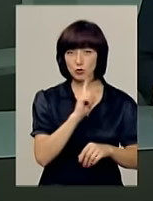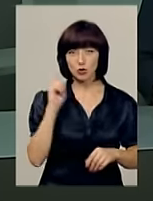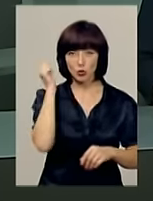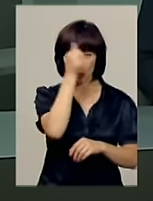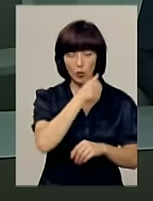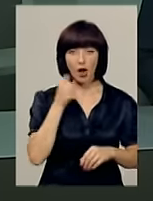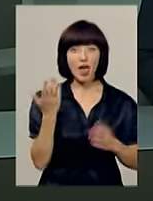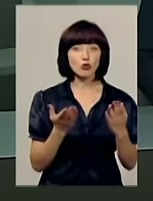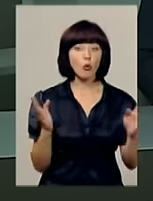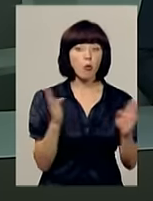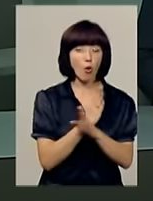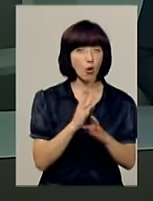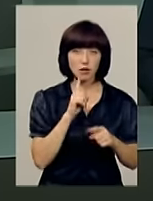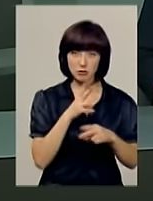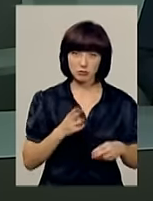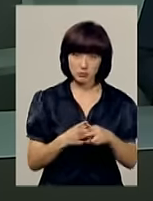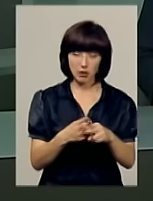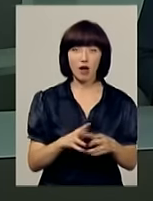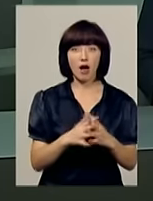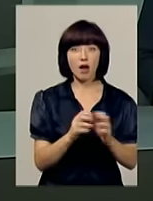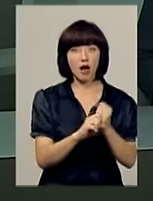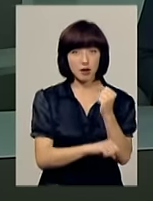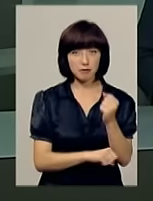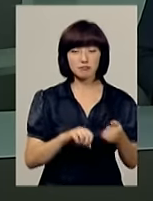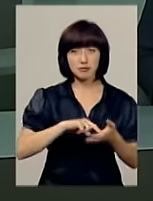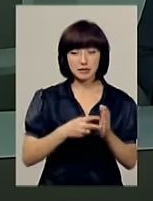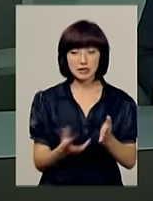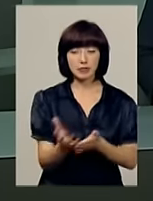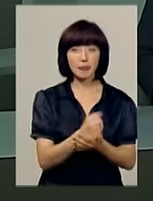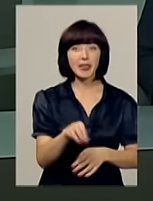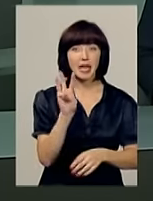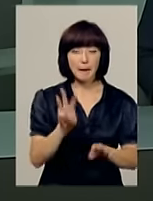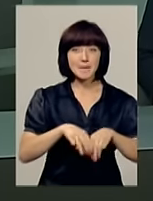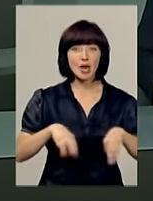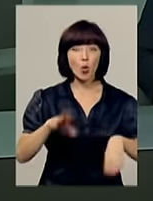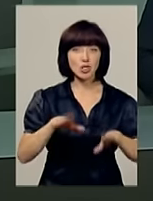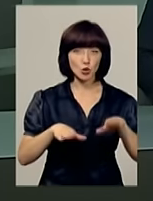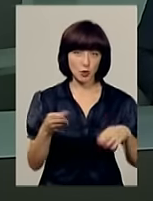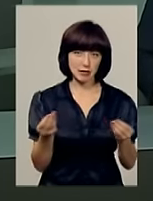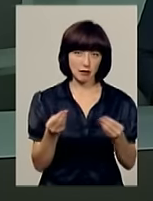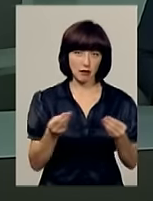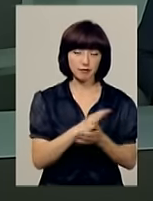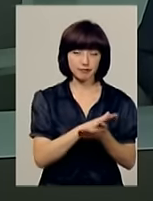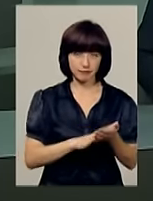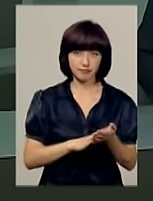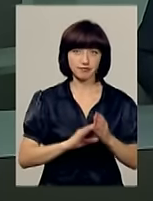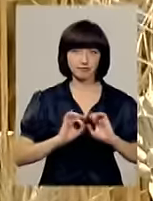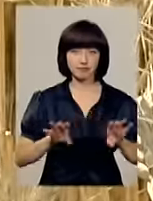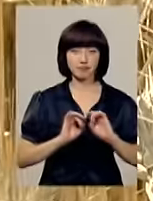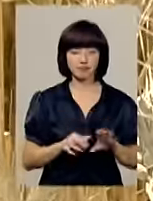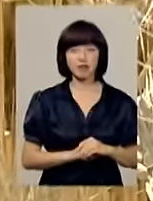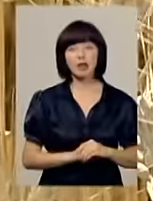отже, якщо погода не стане на заваді, аграрії планують зібрати до трьох мільйонів тонн зерна. Тему продовжує Анна Михайловська.